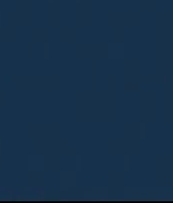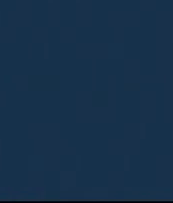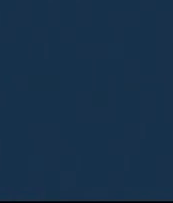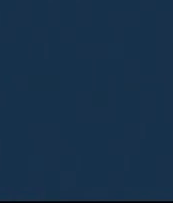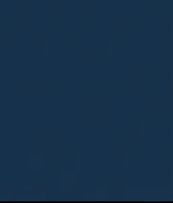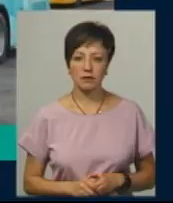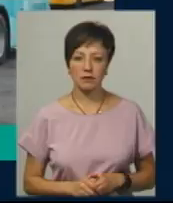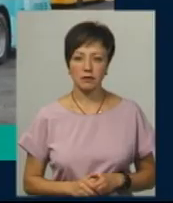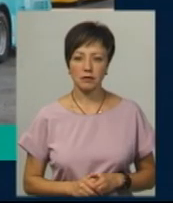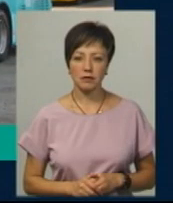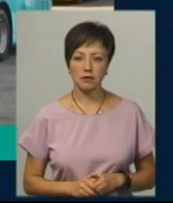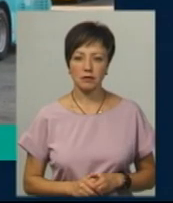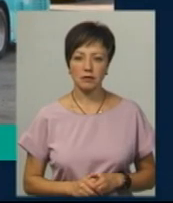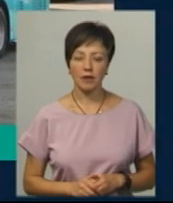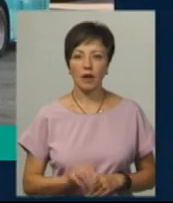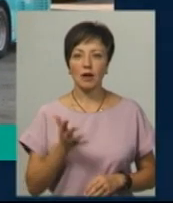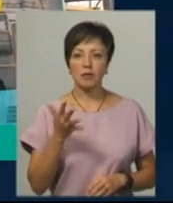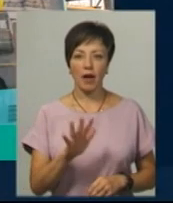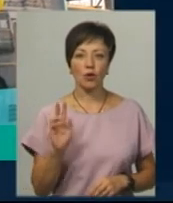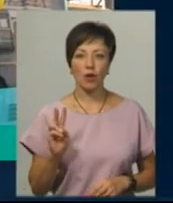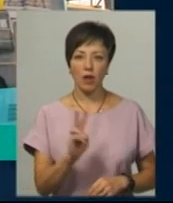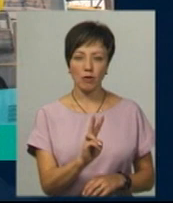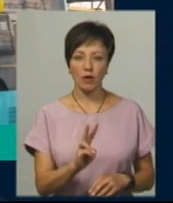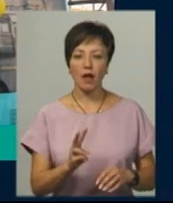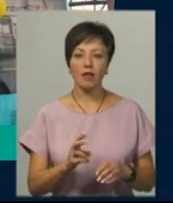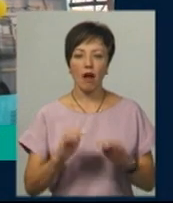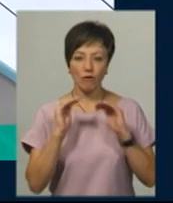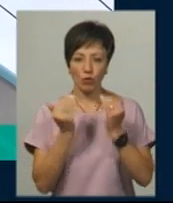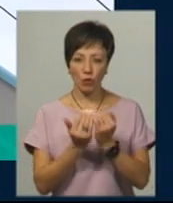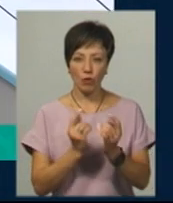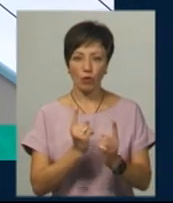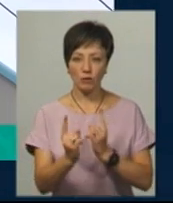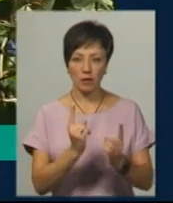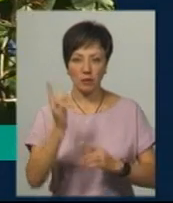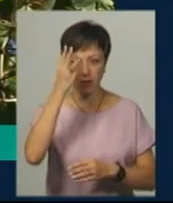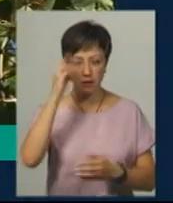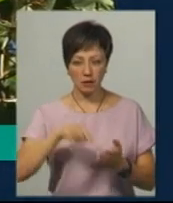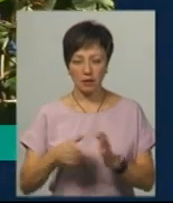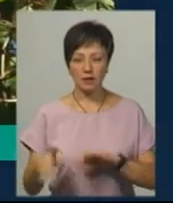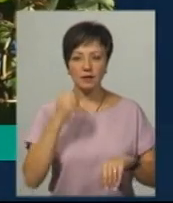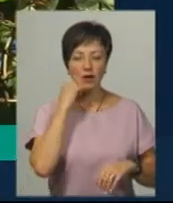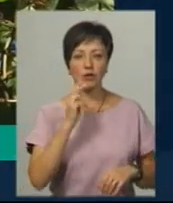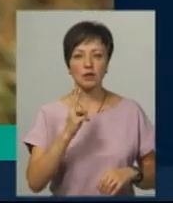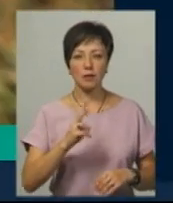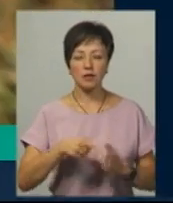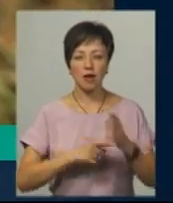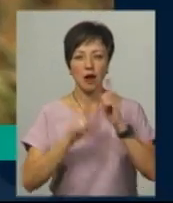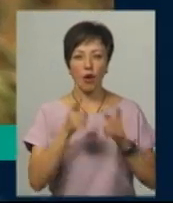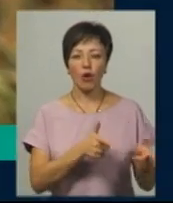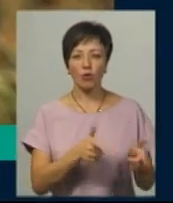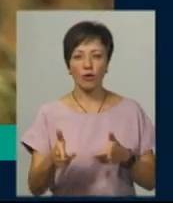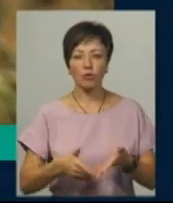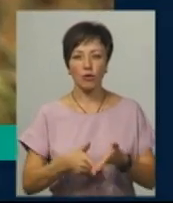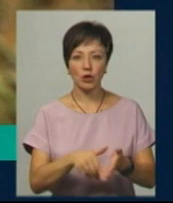Музика П'ять тролейбусів на автономному ходу курсуватимуть Хмельницьким. У Старокостянтинівській міській раді готові